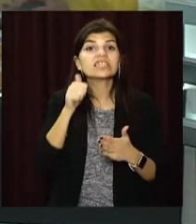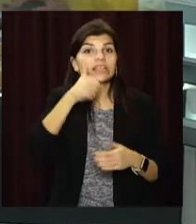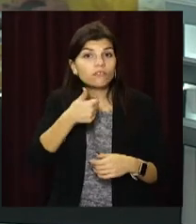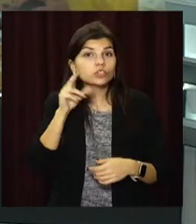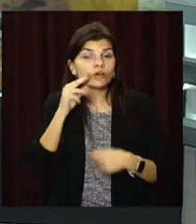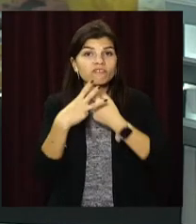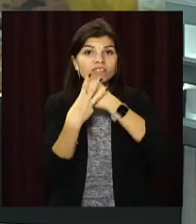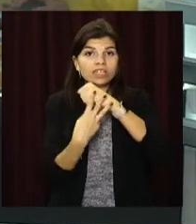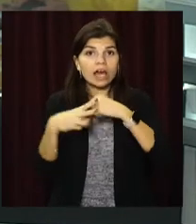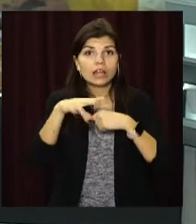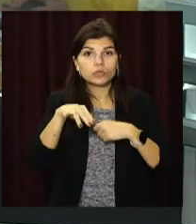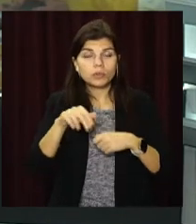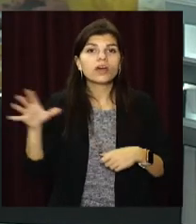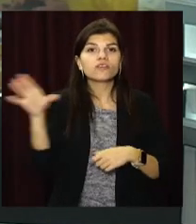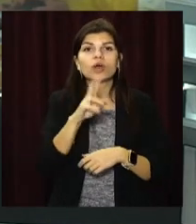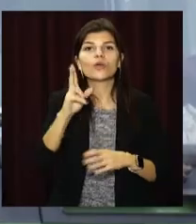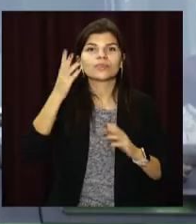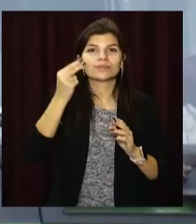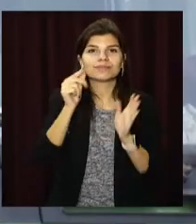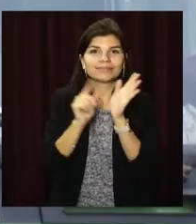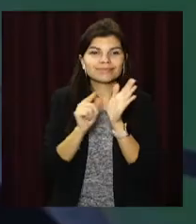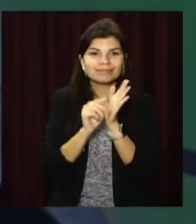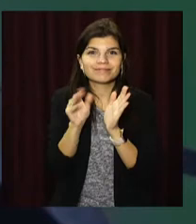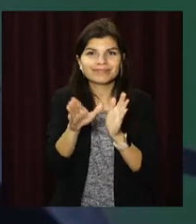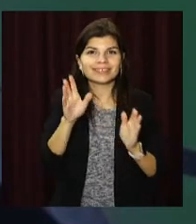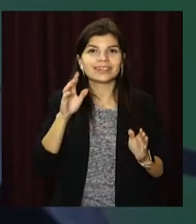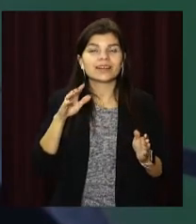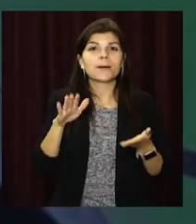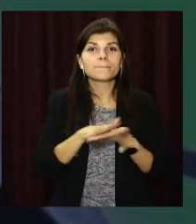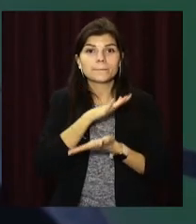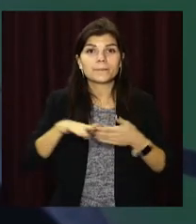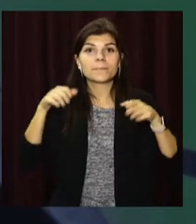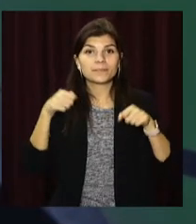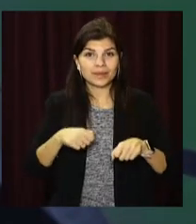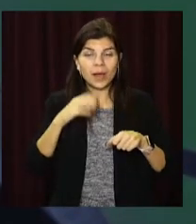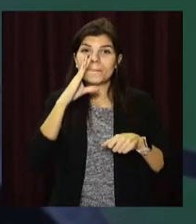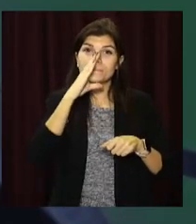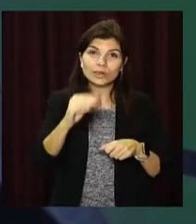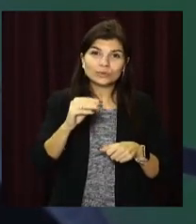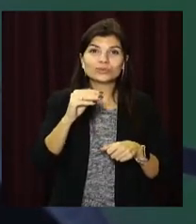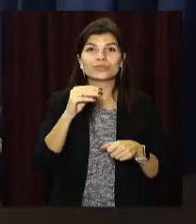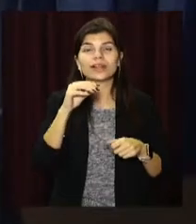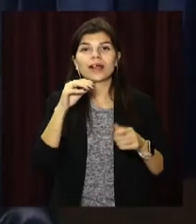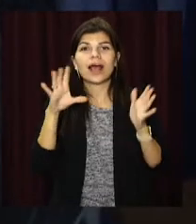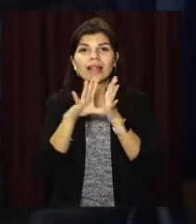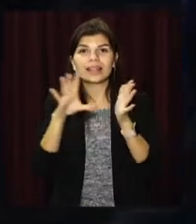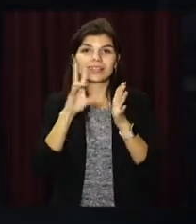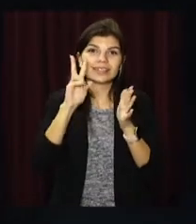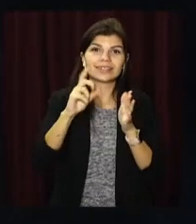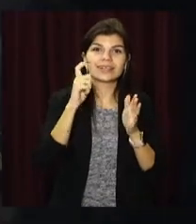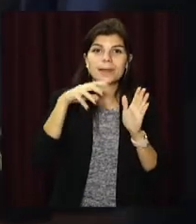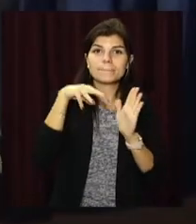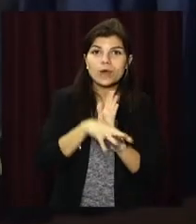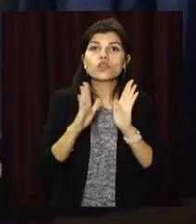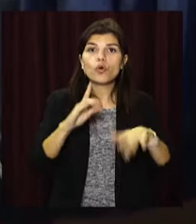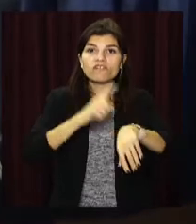18 листопада, всі пільговики користуватимуться своїм правом безкоштовного проїзду в маршрутках, електротранспорті, метро